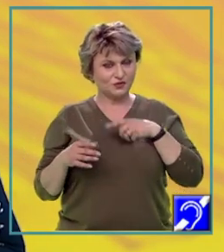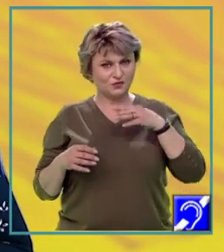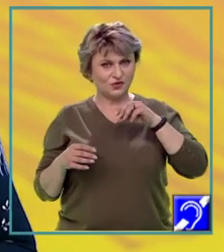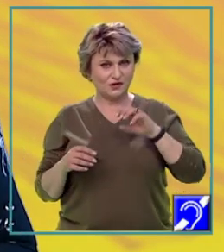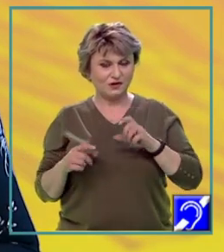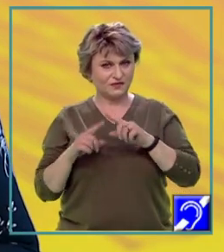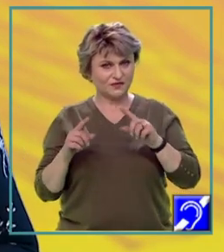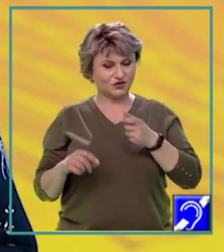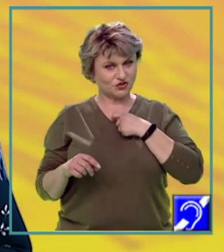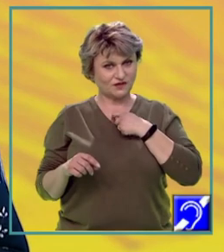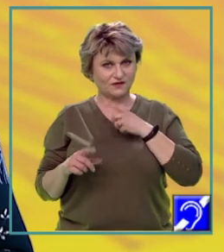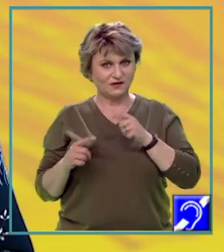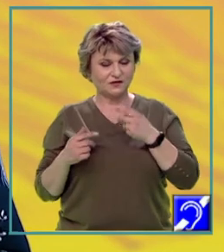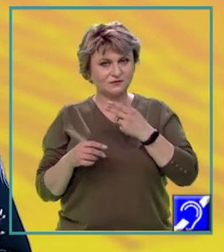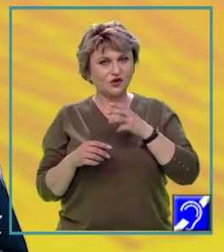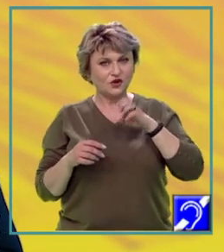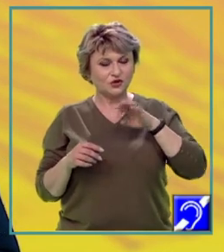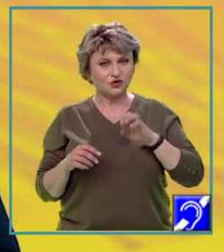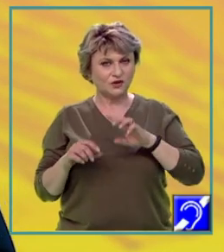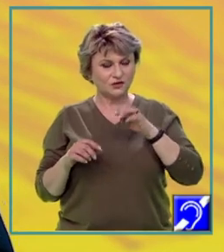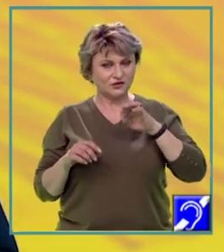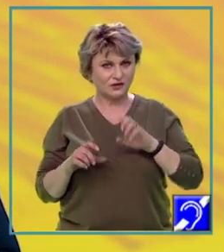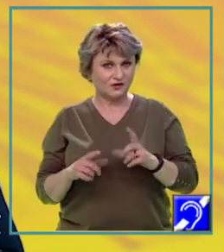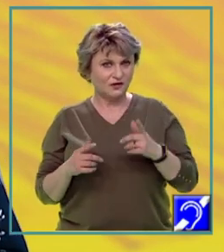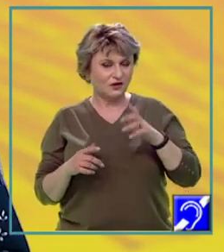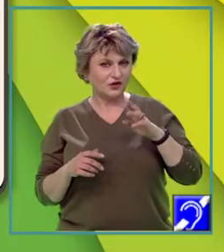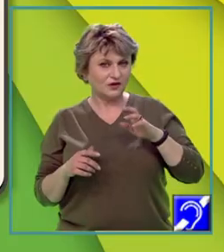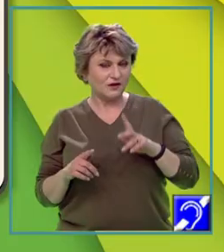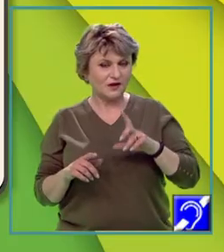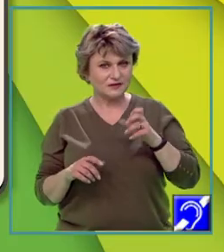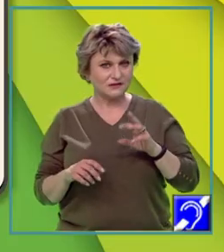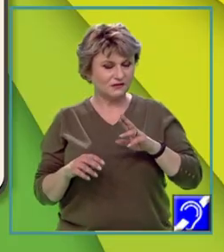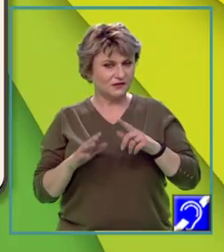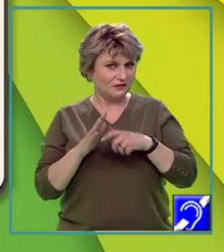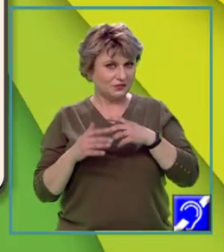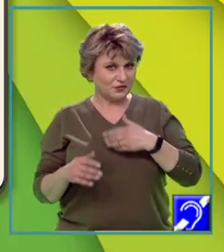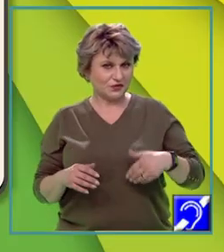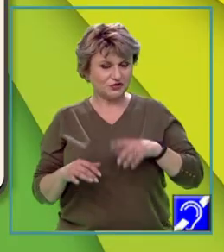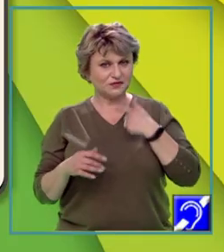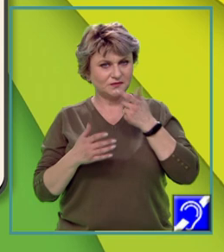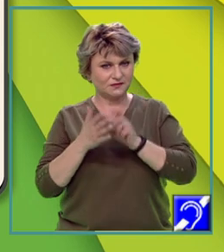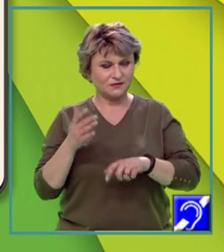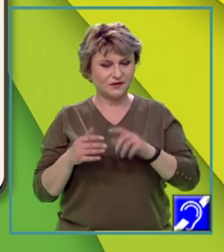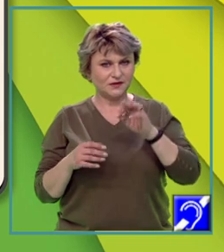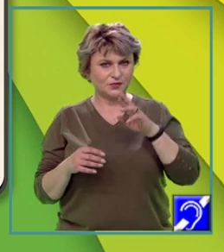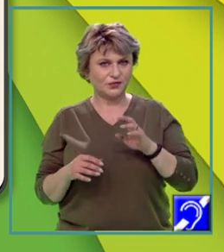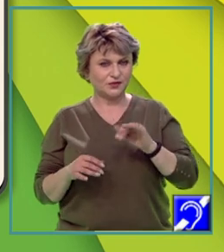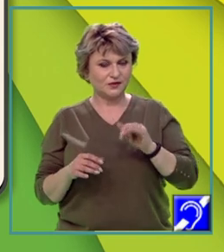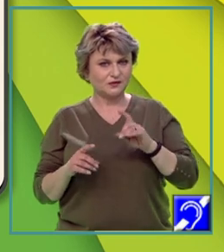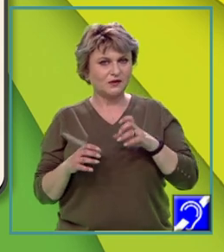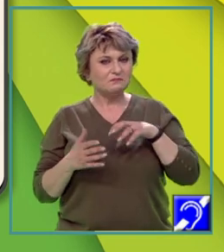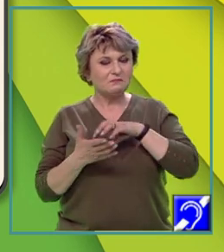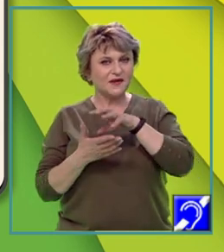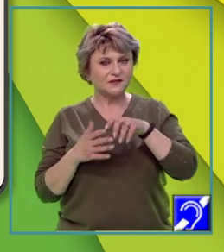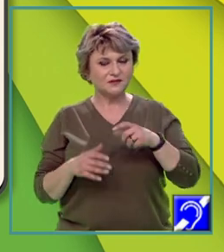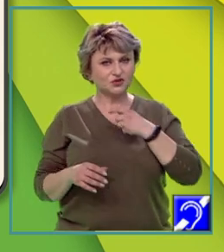Fluțăr, profesoară de geografie la Colegiul Național Gheorghe Lazar din București și voi prezenta lecția Tipuri de medii geografice